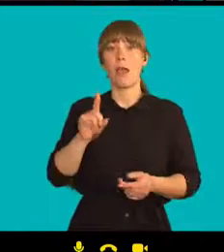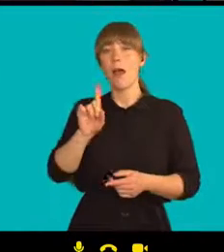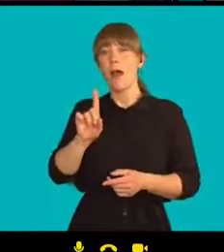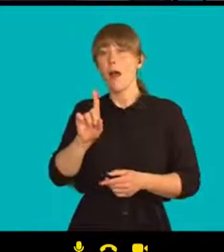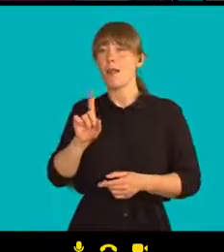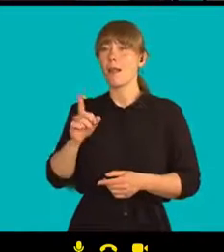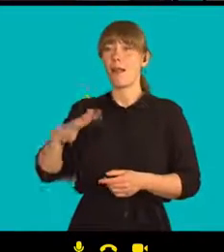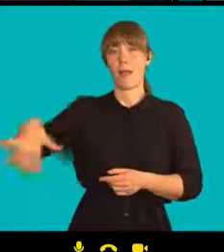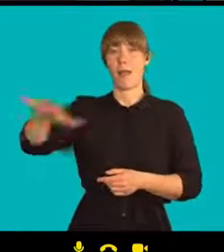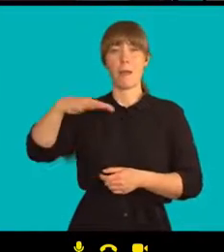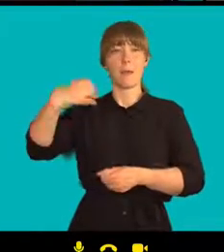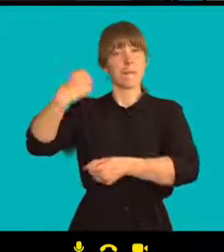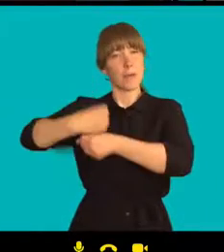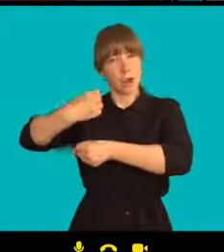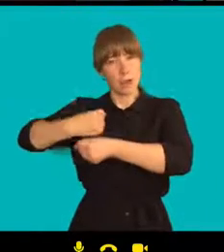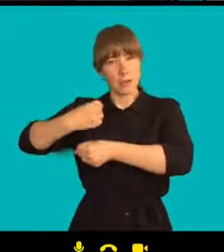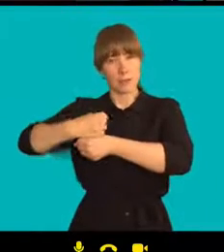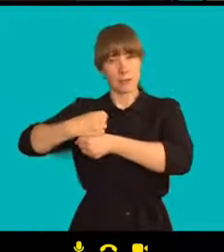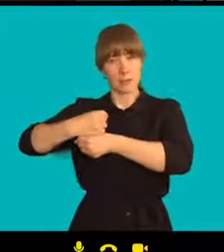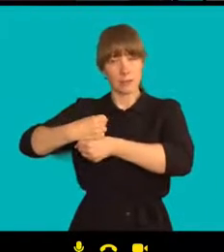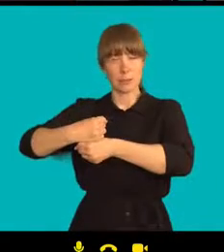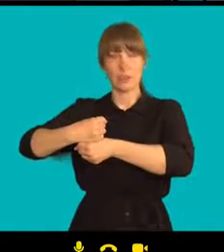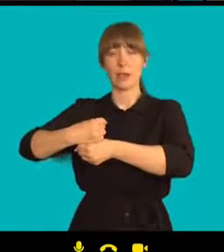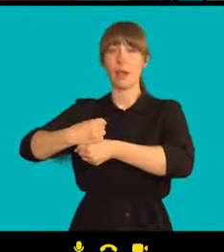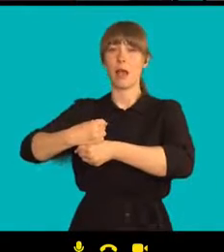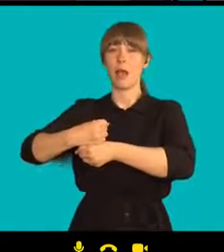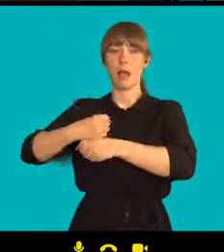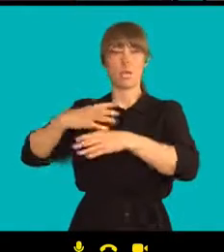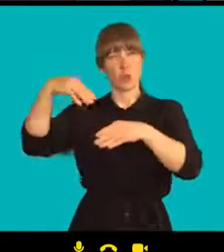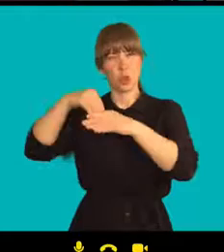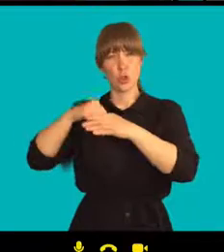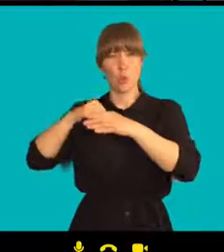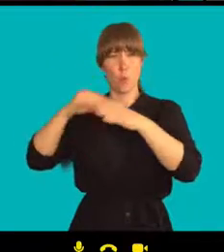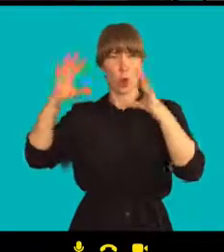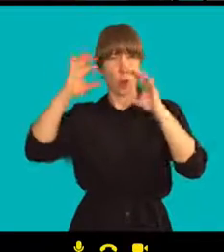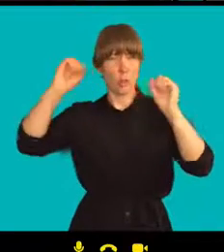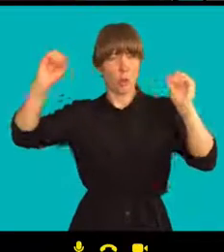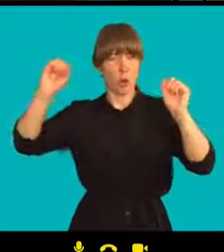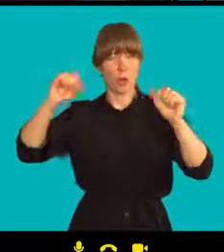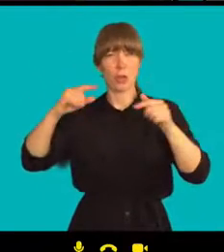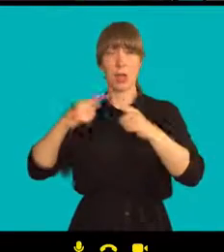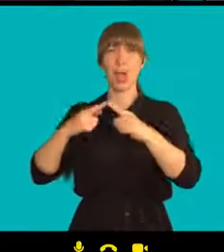a úloha těch stávek byla opravdu významná.